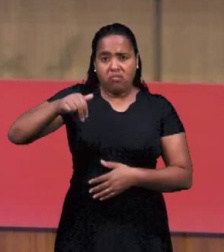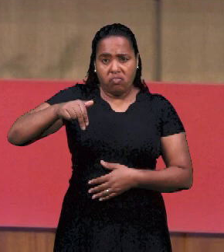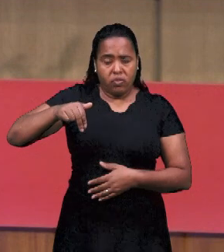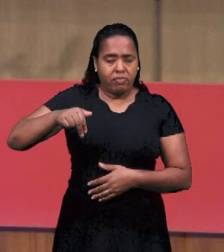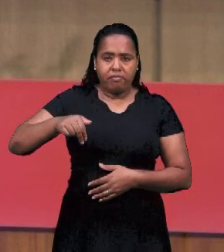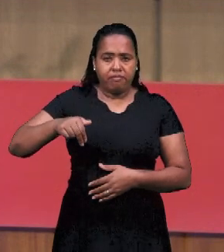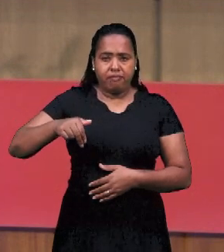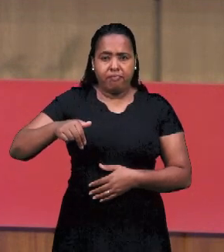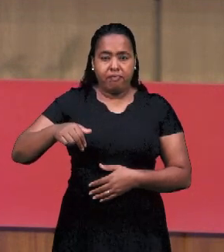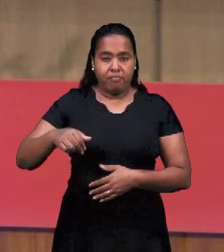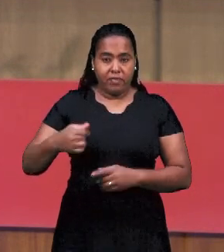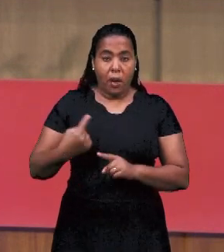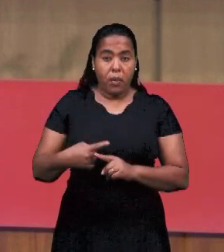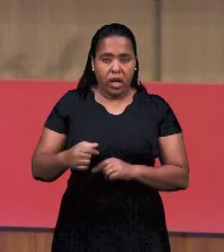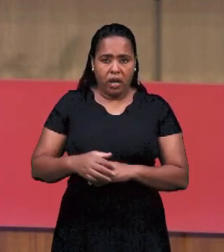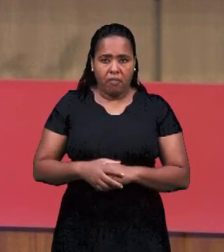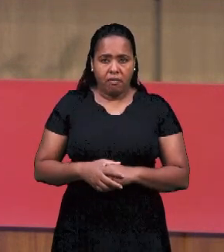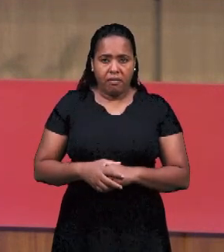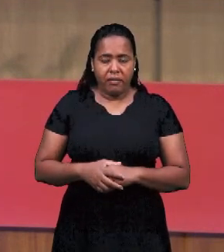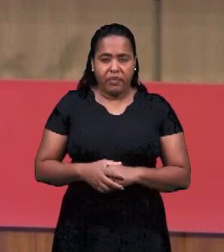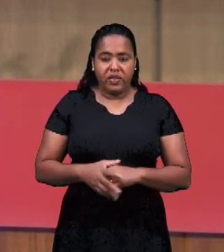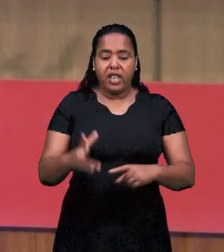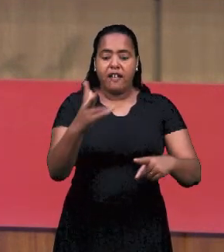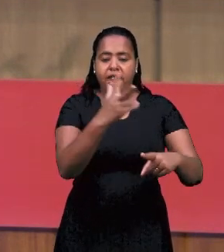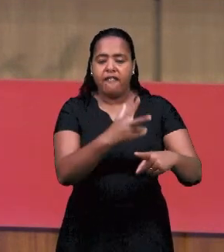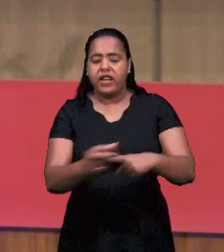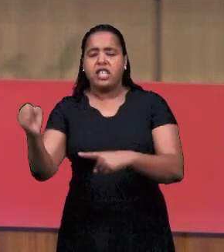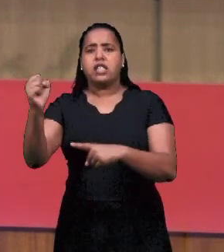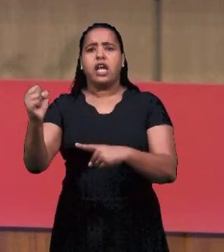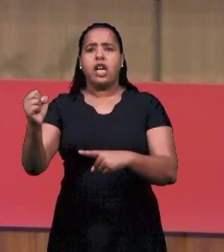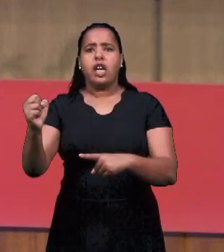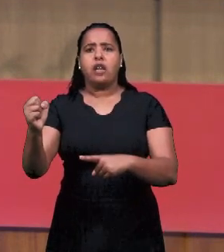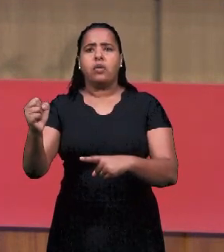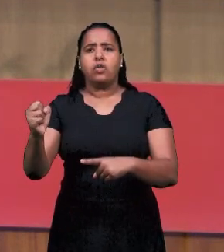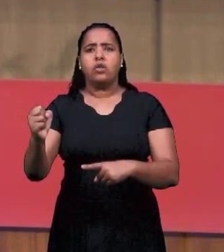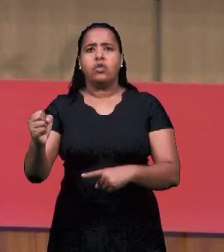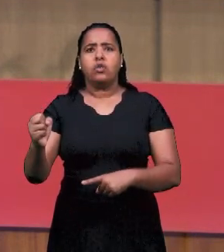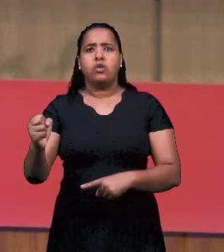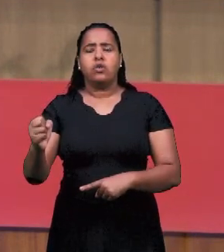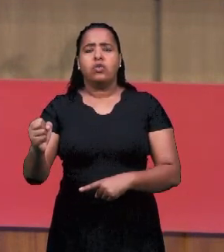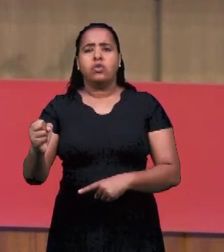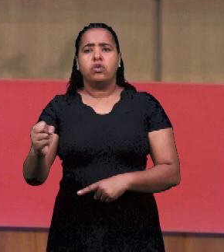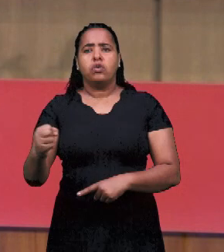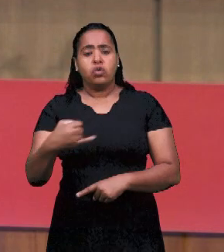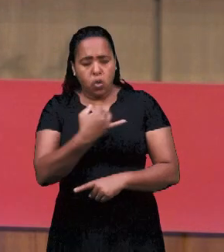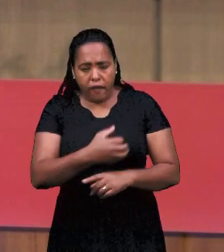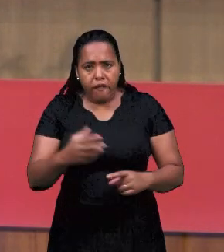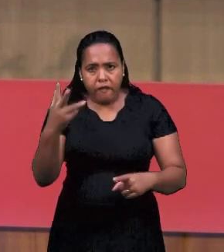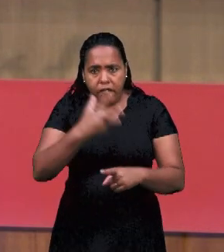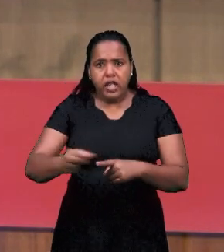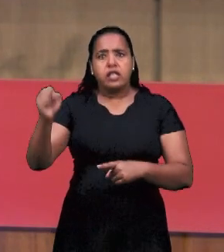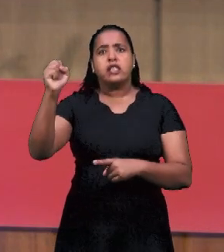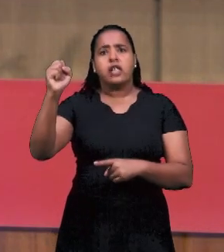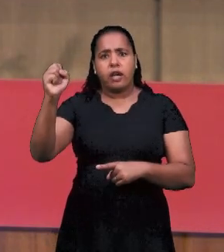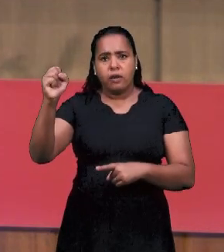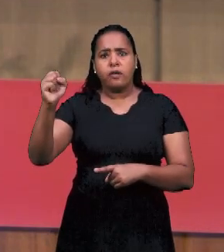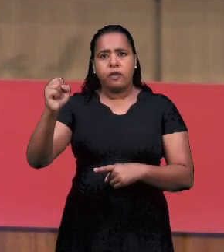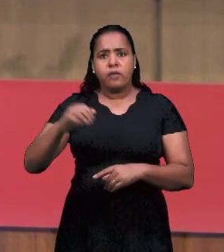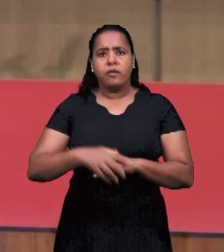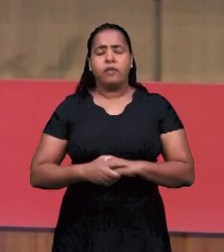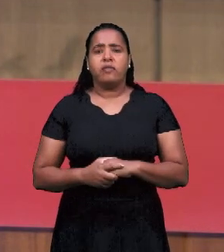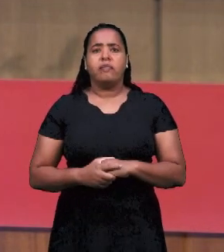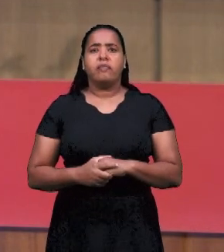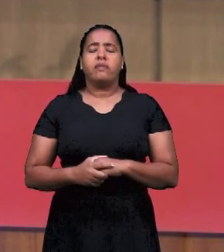Но вы не будете побеждены. Знаете почему? Потому что они победили. Иоанн видел